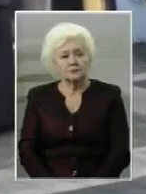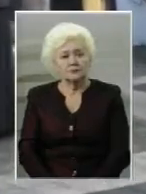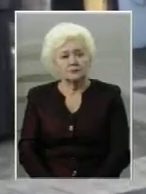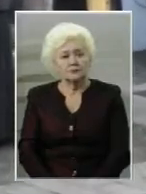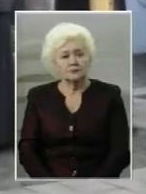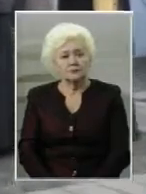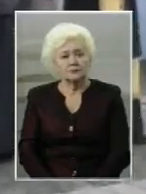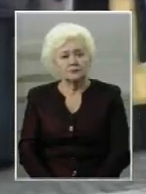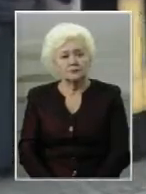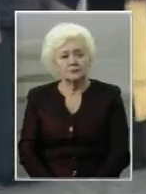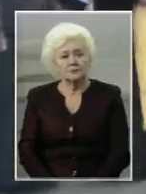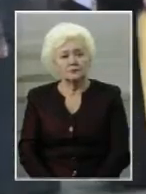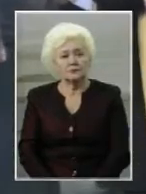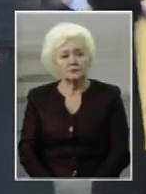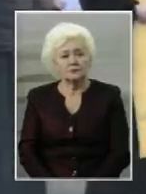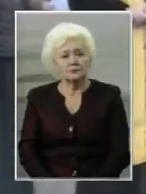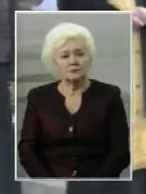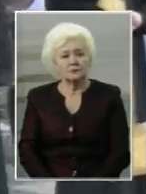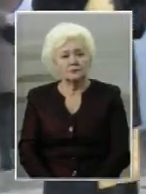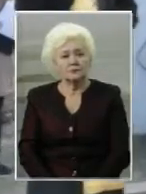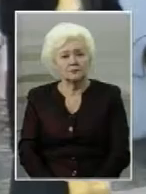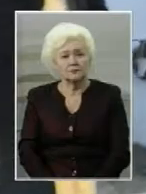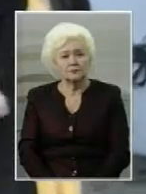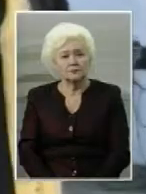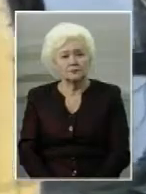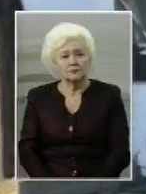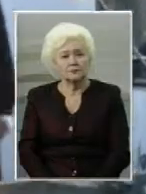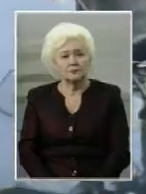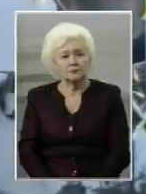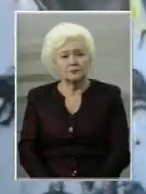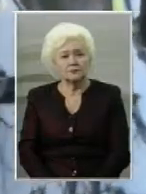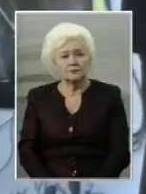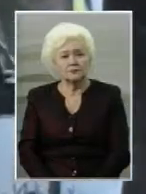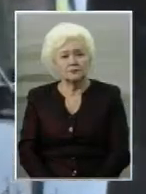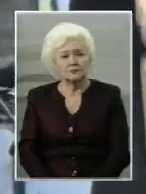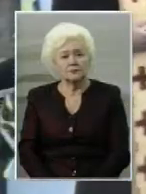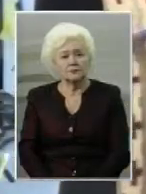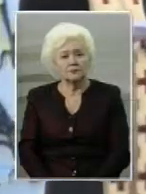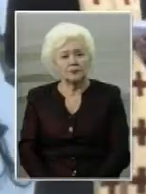вчасник, вчасник,